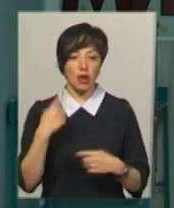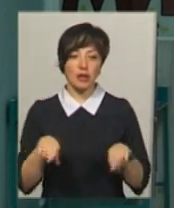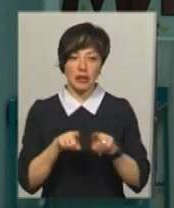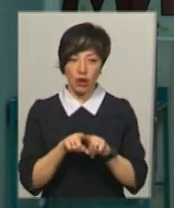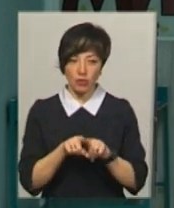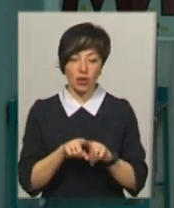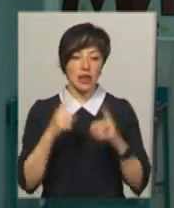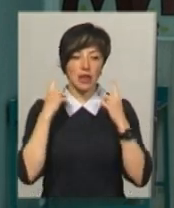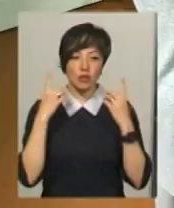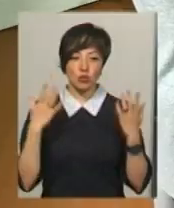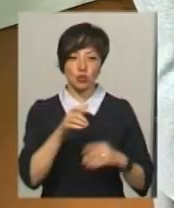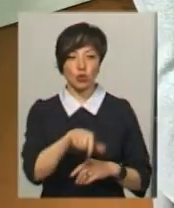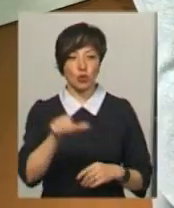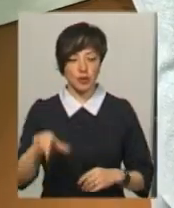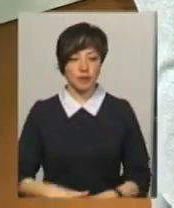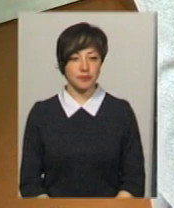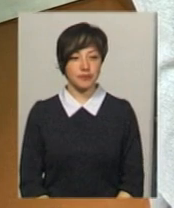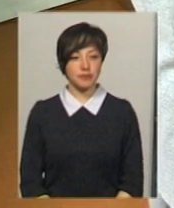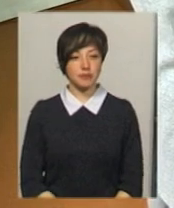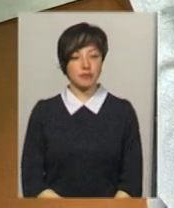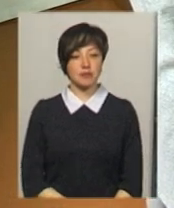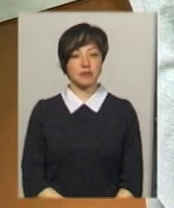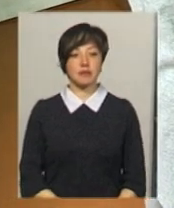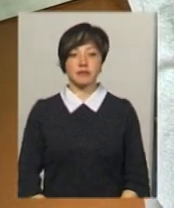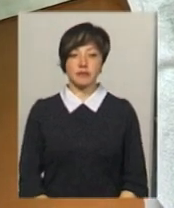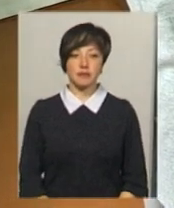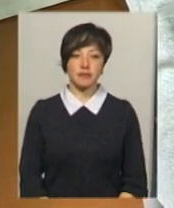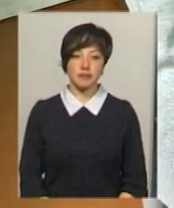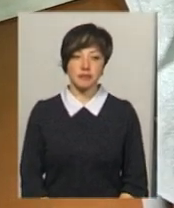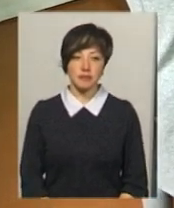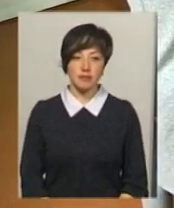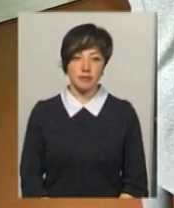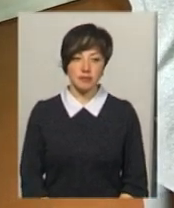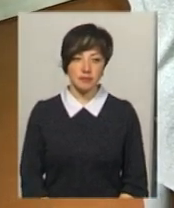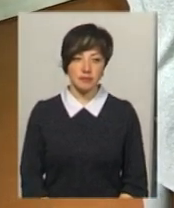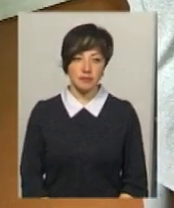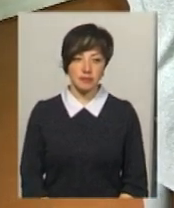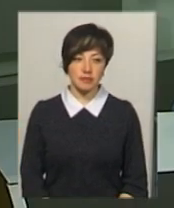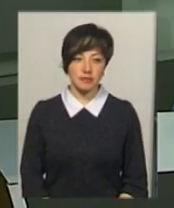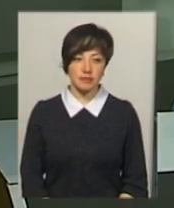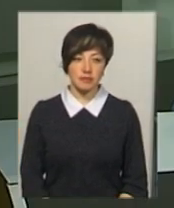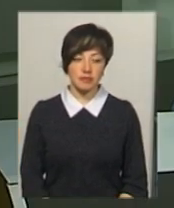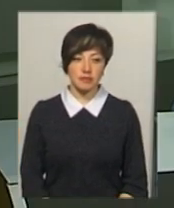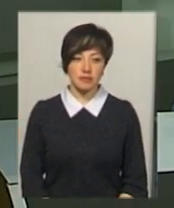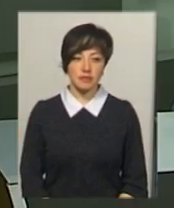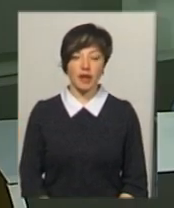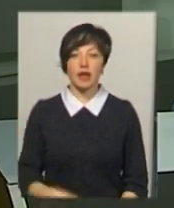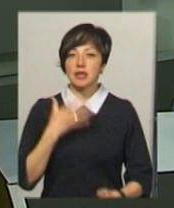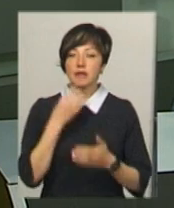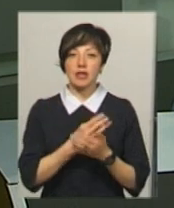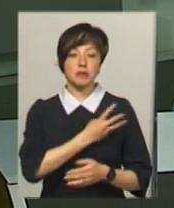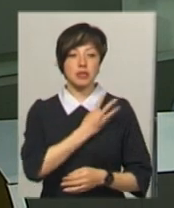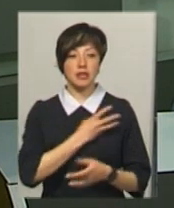а також не чуючі люди. Світлана Поробок, Дем'ян Цегольник, Віктор Кривий, новини Поділяцентр. За власним